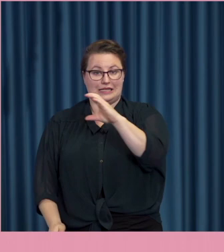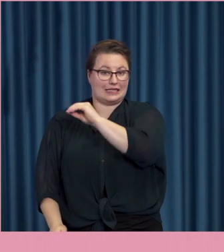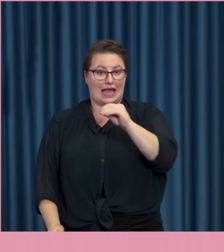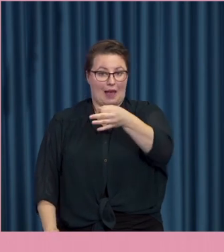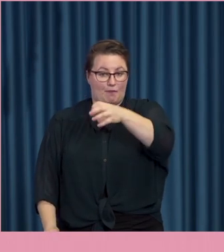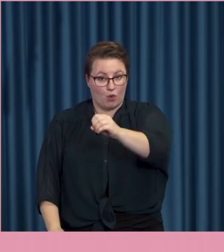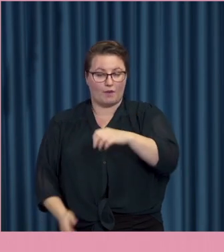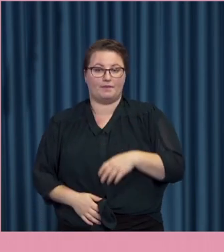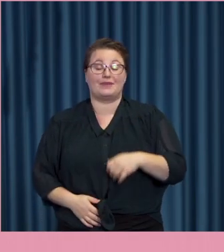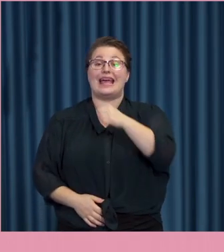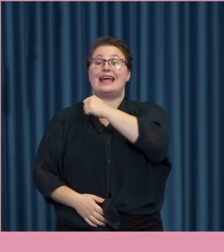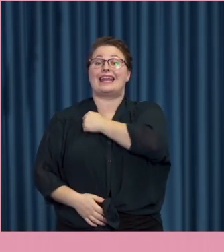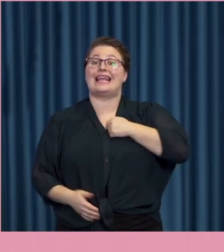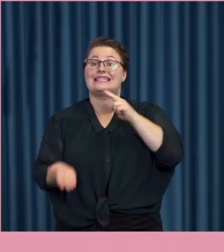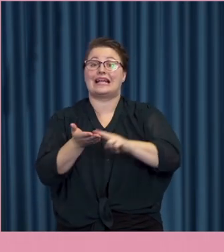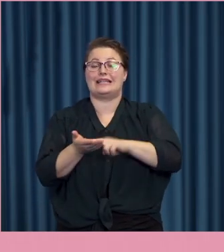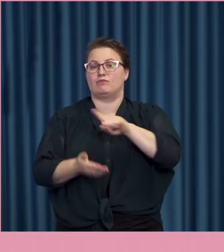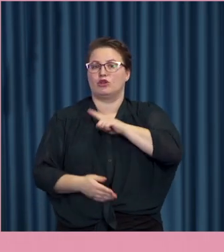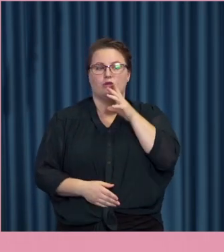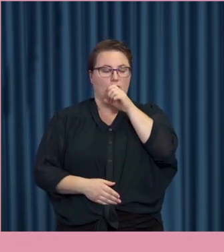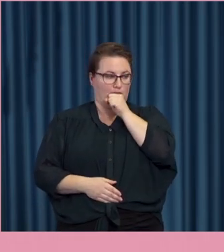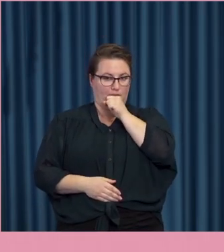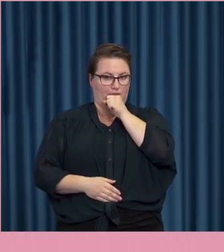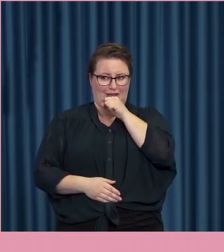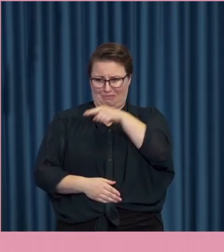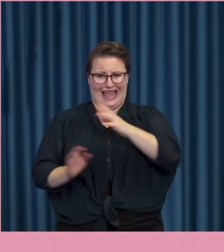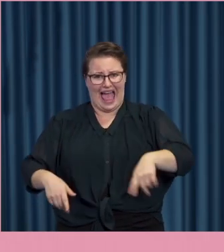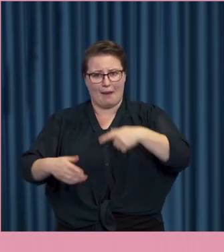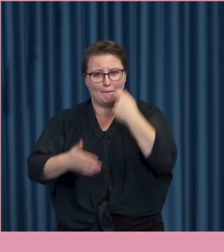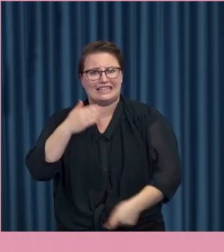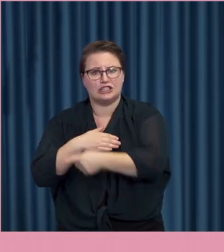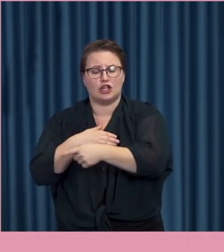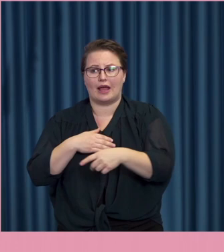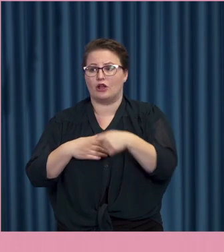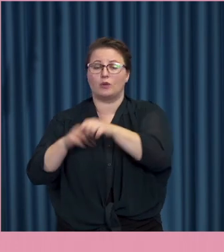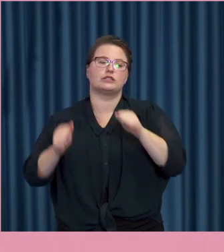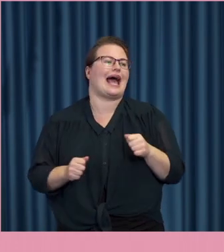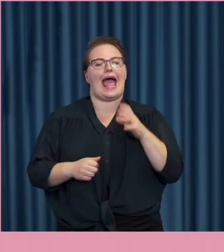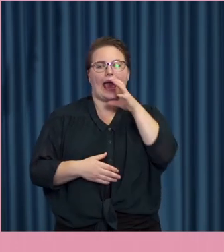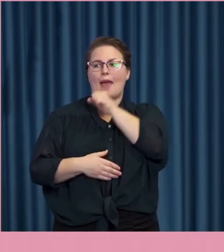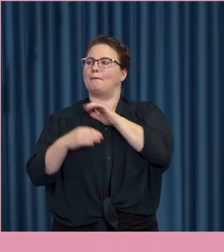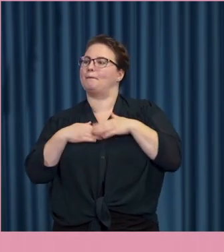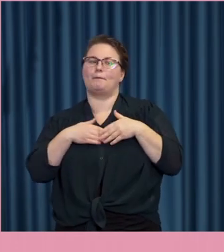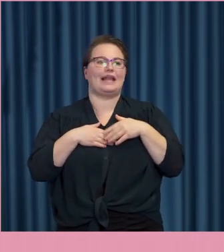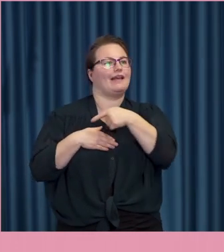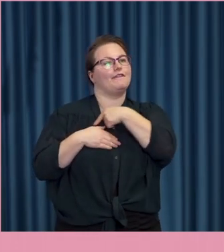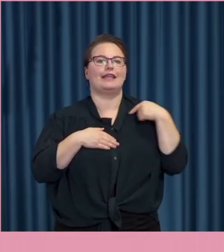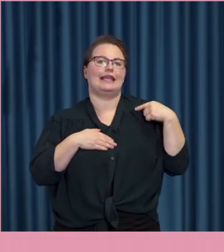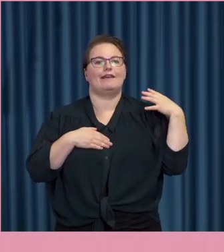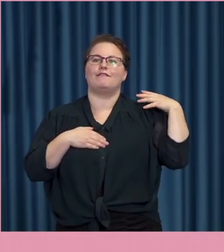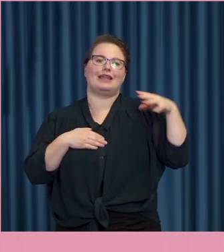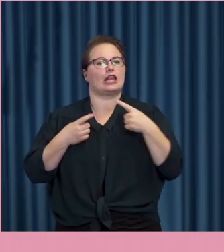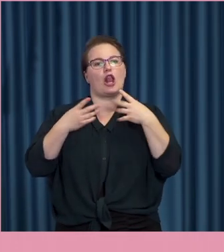Regeringskansliet är väldigt förtegnar. Bara det är ju ett misslyckande i sig. Att man på något vis ska hemlighålla hur man rättsligt